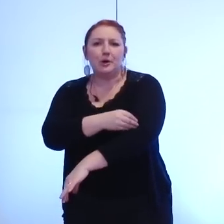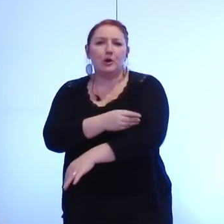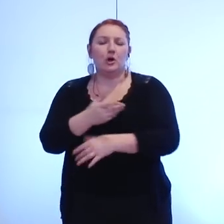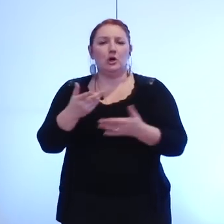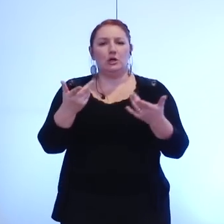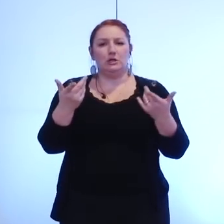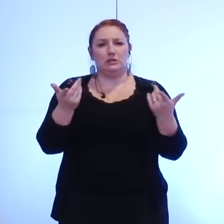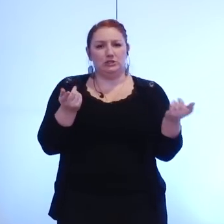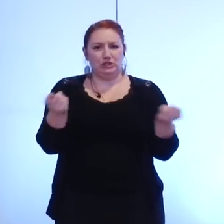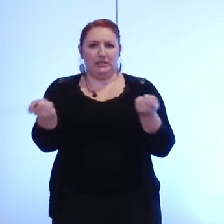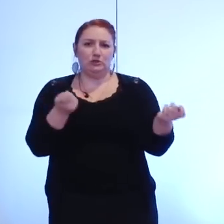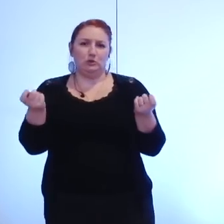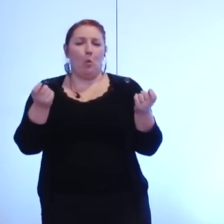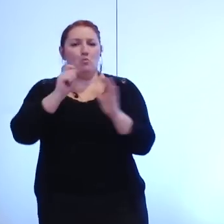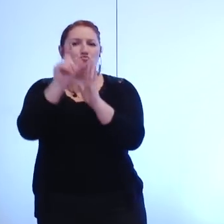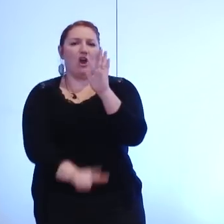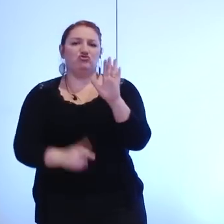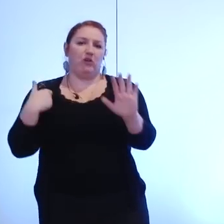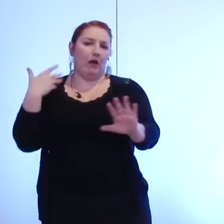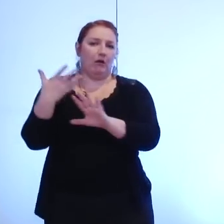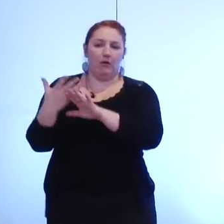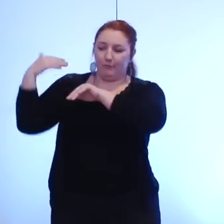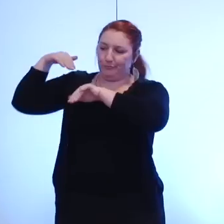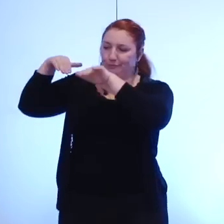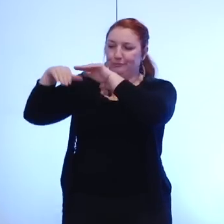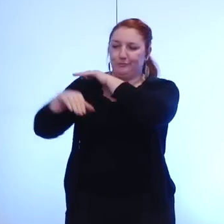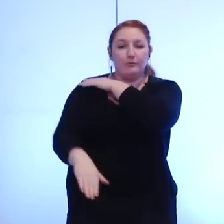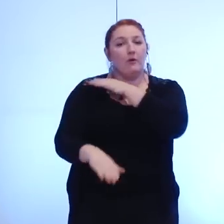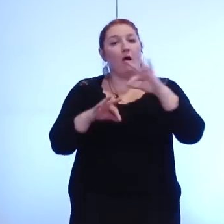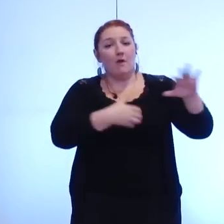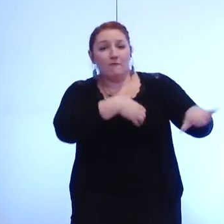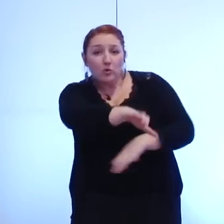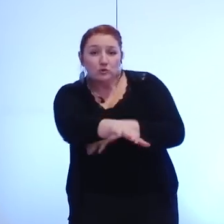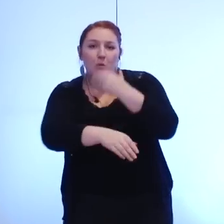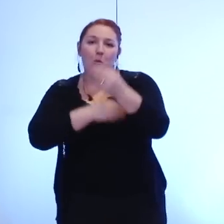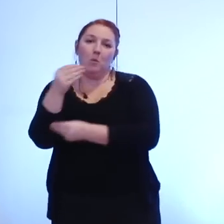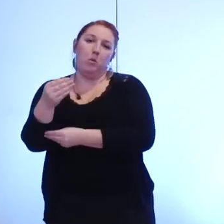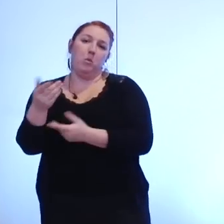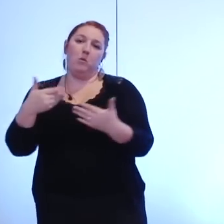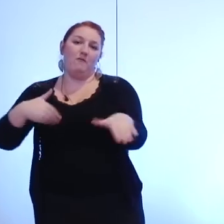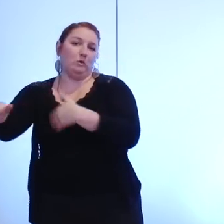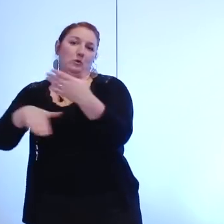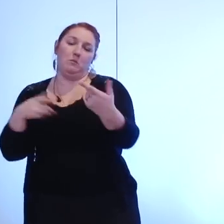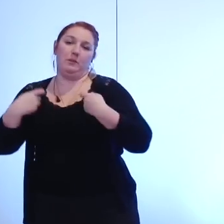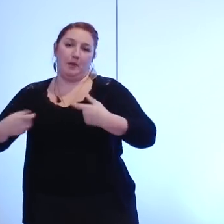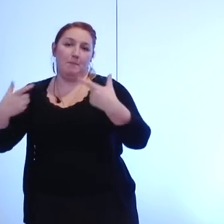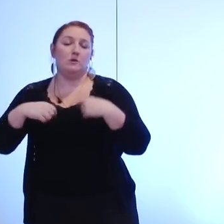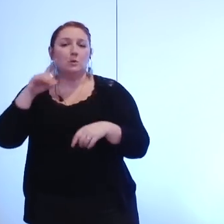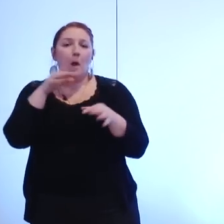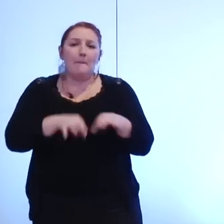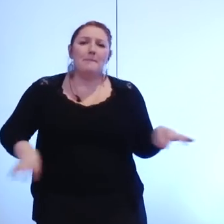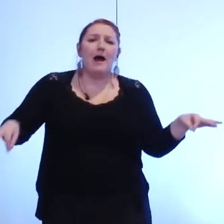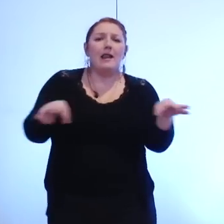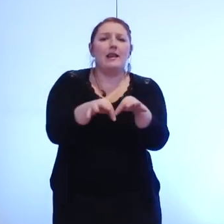que celle faite depuis 10 ans, que cela soit en fonctionnement ou en investissement, puisque le palais des sports recevait des